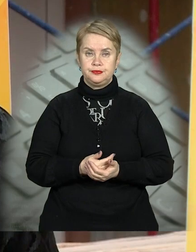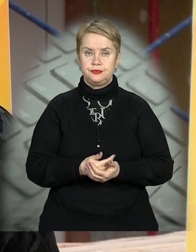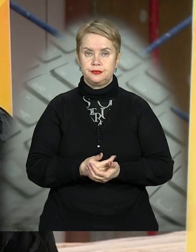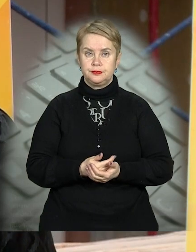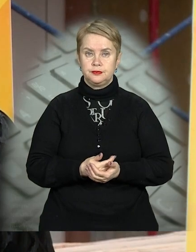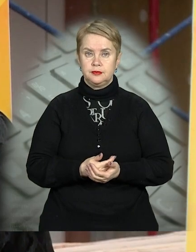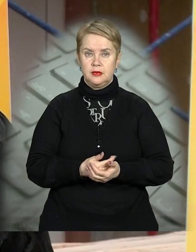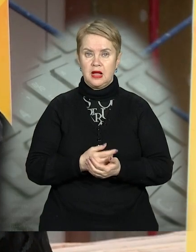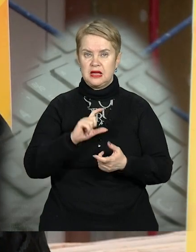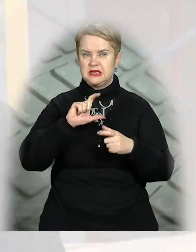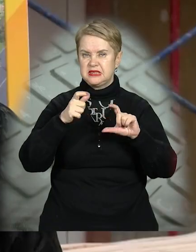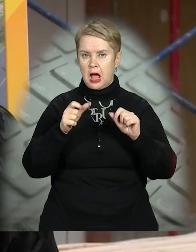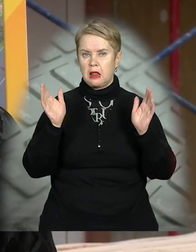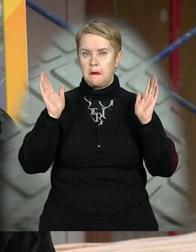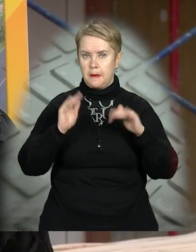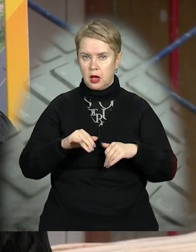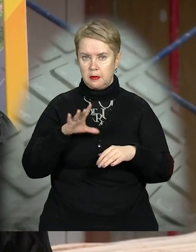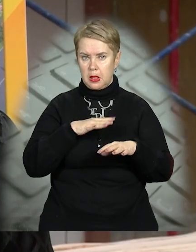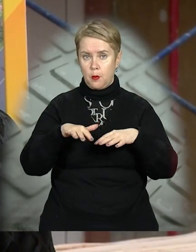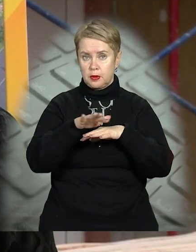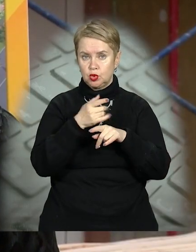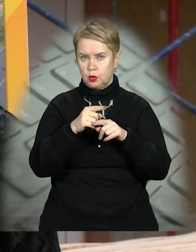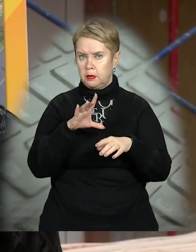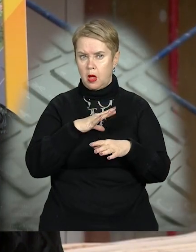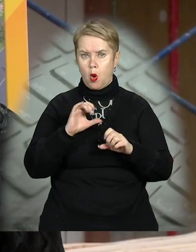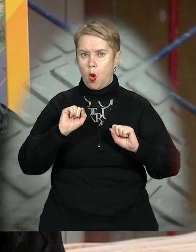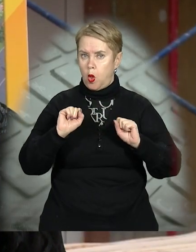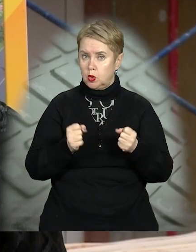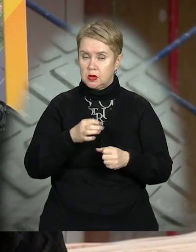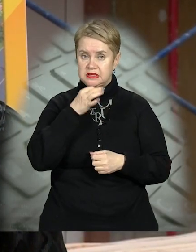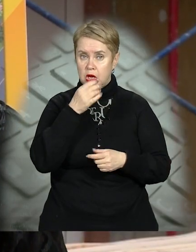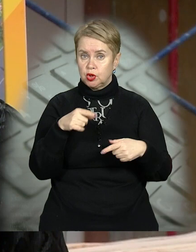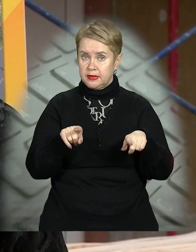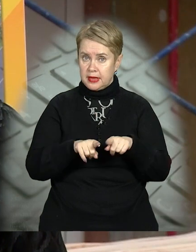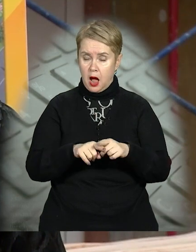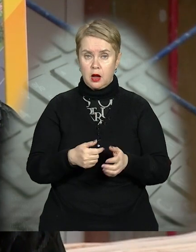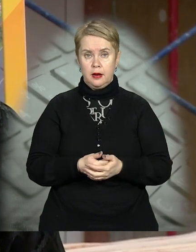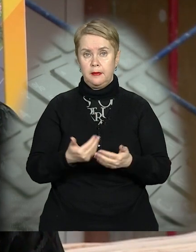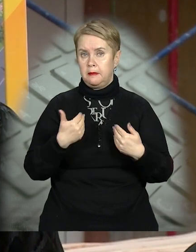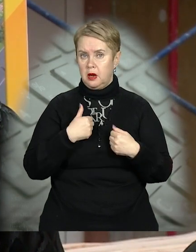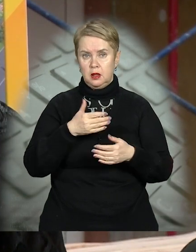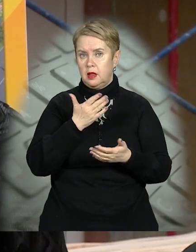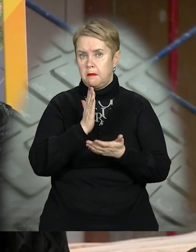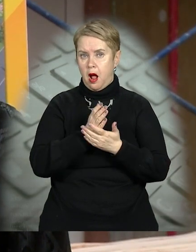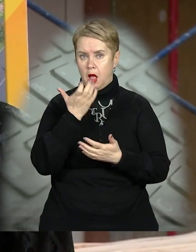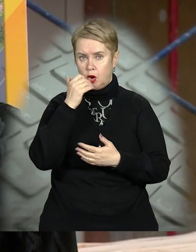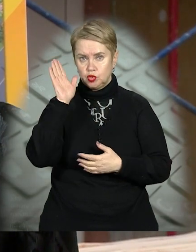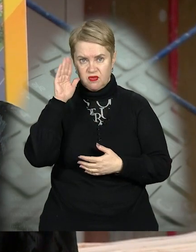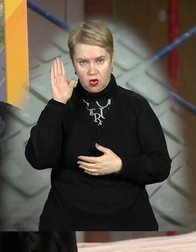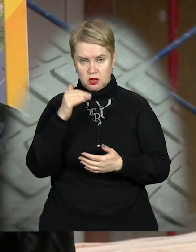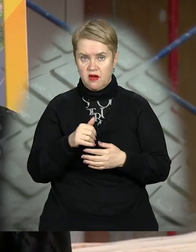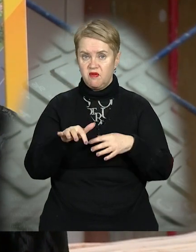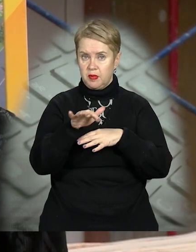цегла вже падала. Були приміщення, в яких було дуже прохолодно, скажімо так. Ми не мали горячої води в